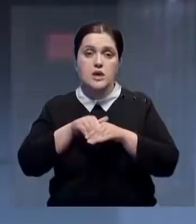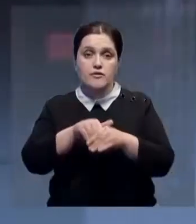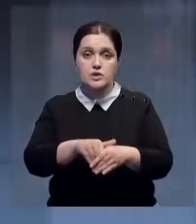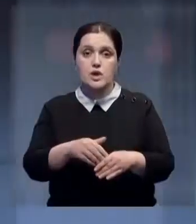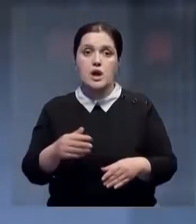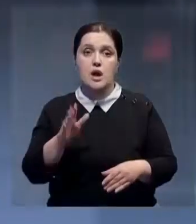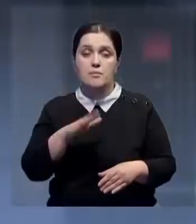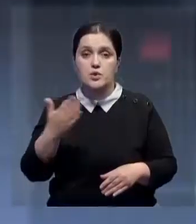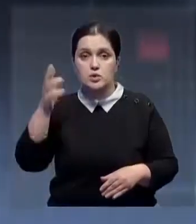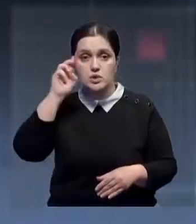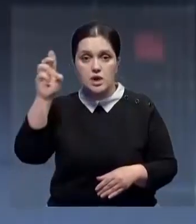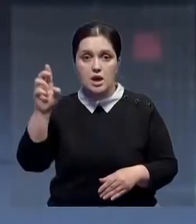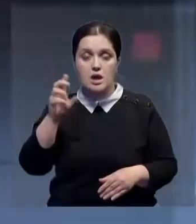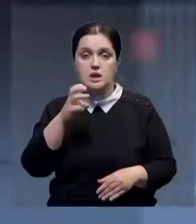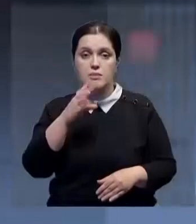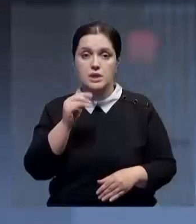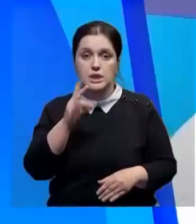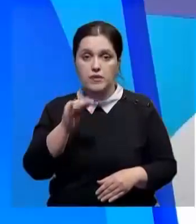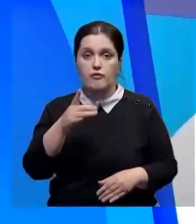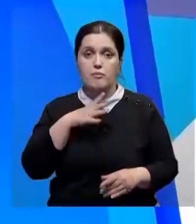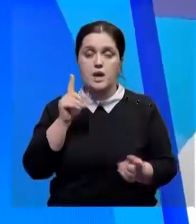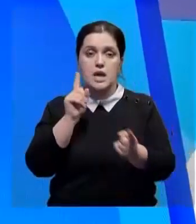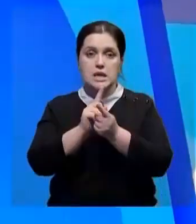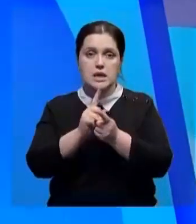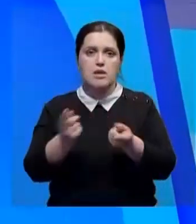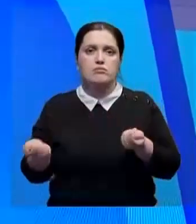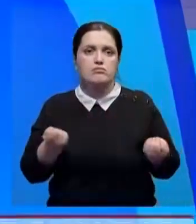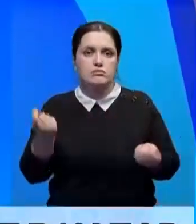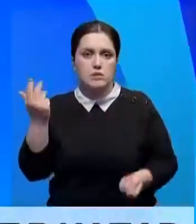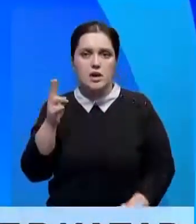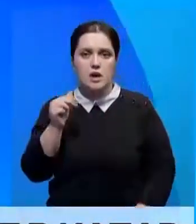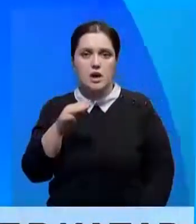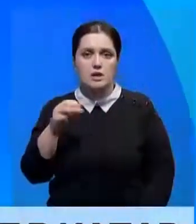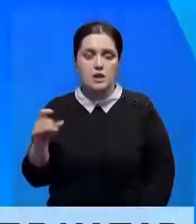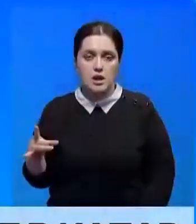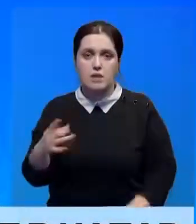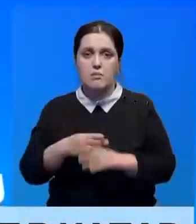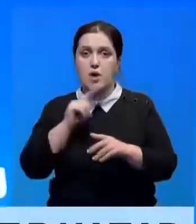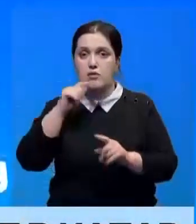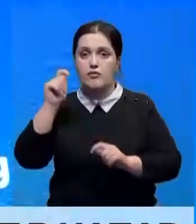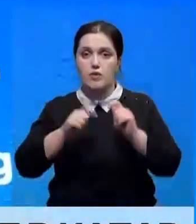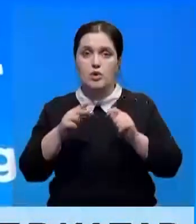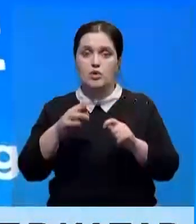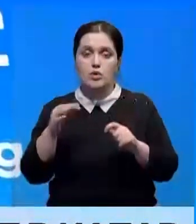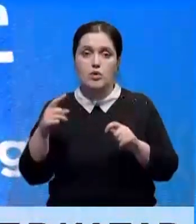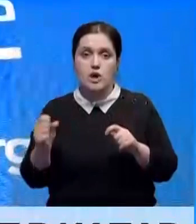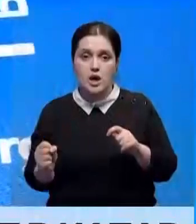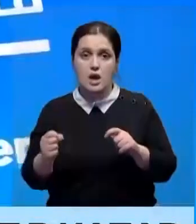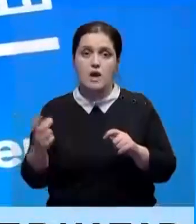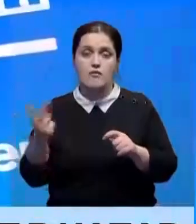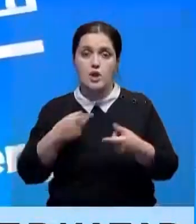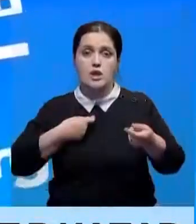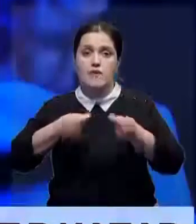партнерство между странами. Об этом Алихан Смаилов заявил на встречу с эмиром Катара в рамках экономического форума в Дохе. Только с начала года